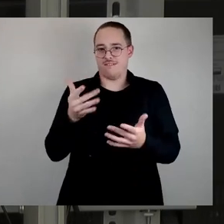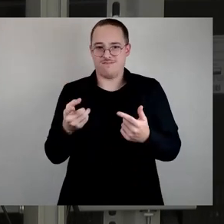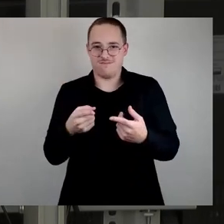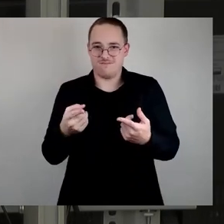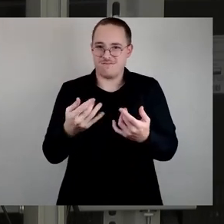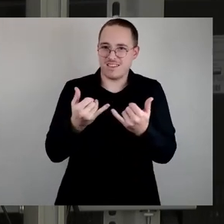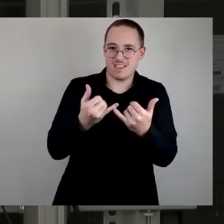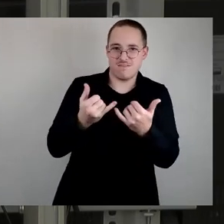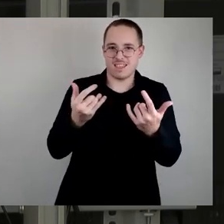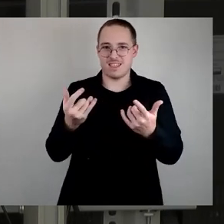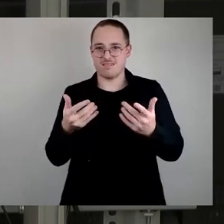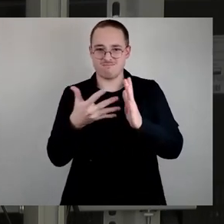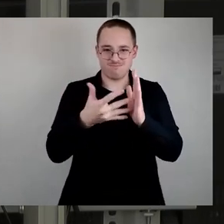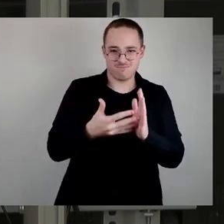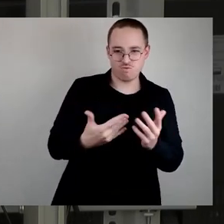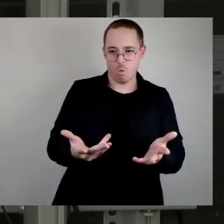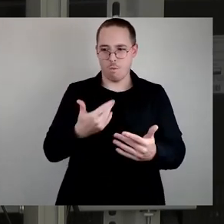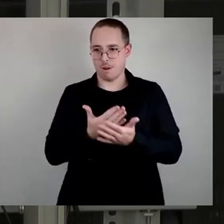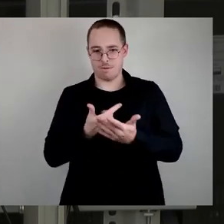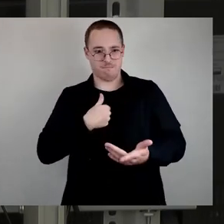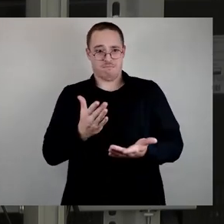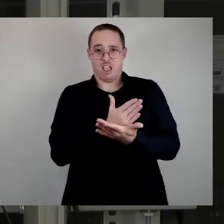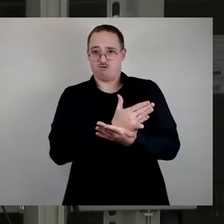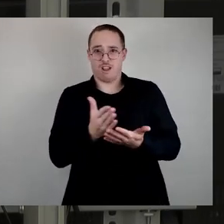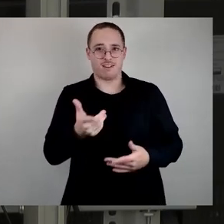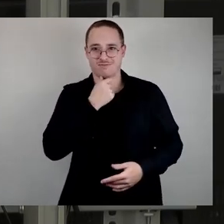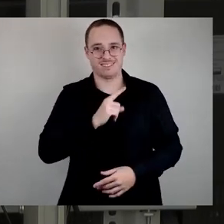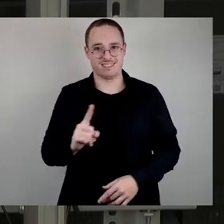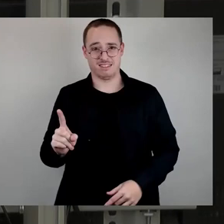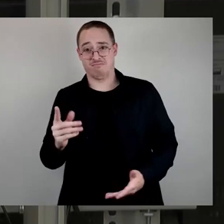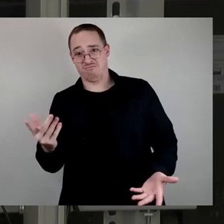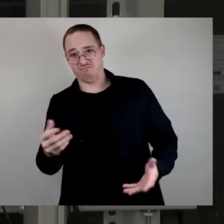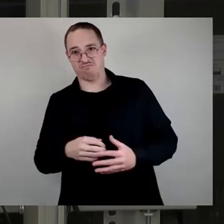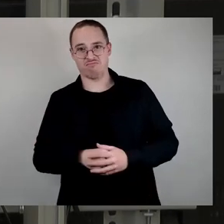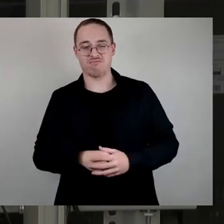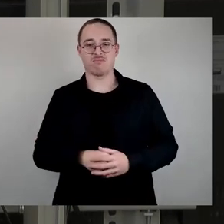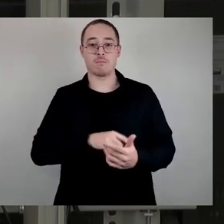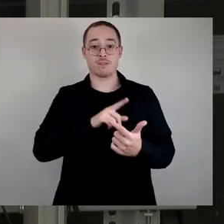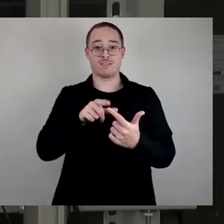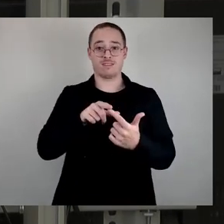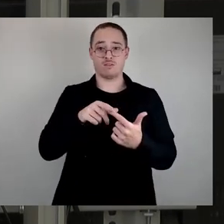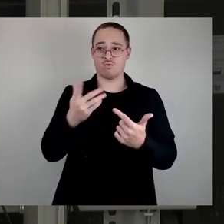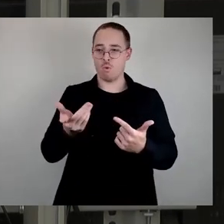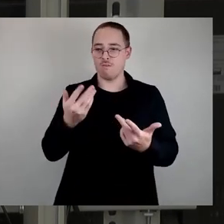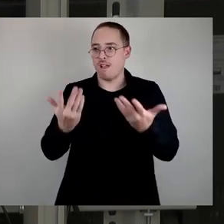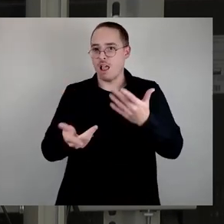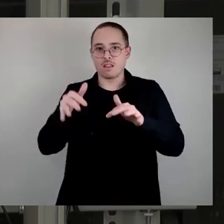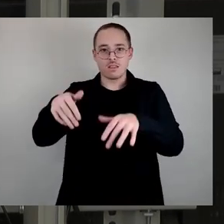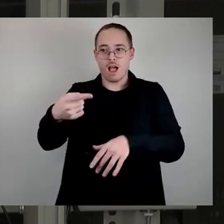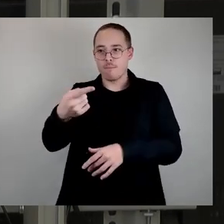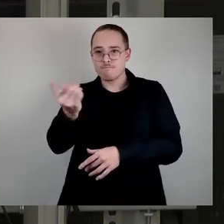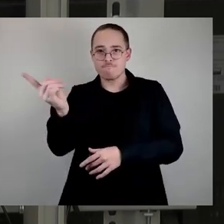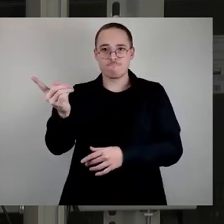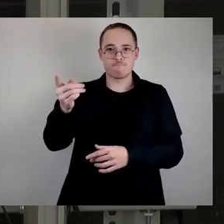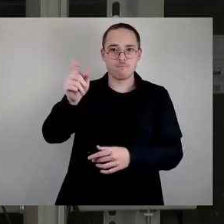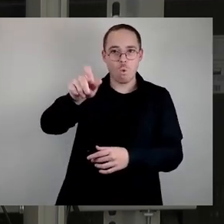möchte das schon von uns entscheiden? Letzteres, zumeist persönliche Befindlichkeit, die allerdings deshalb nicht minder einzuschätzen ist.